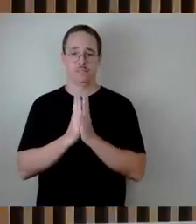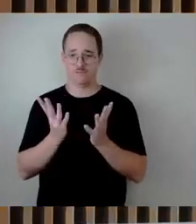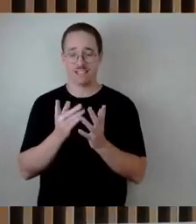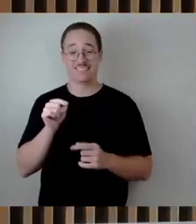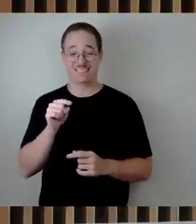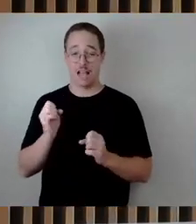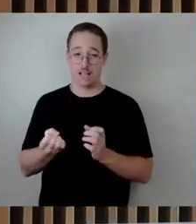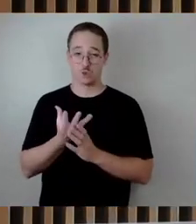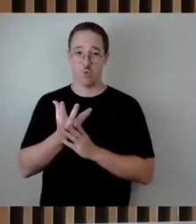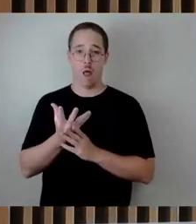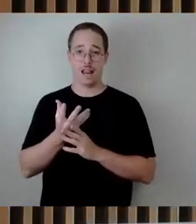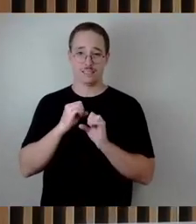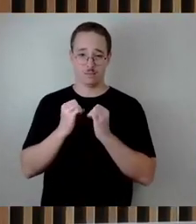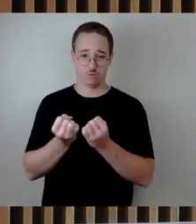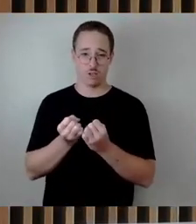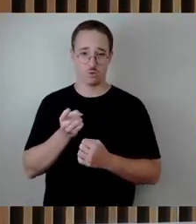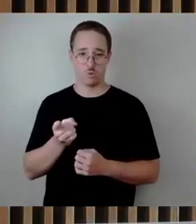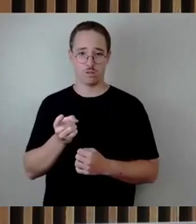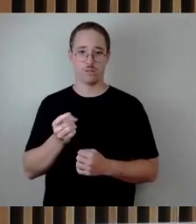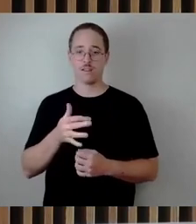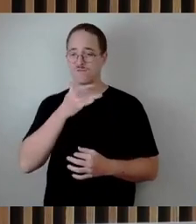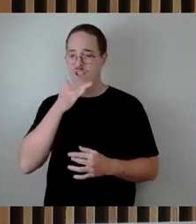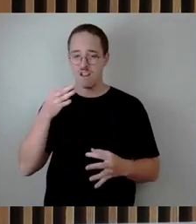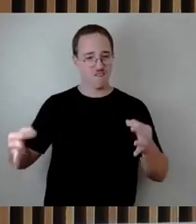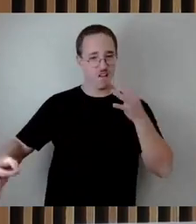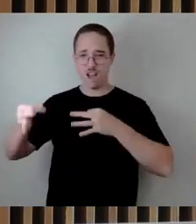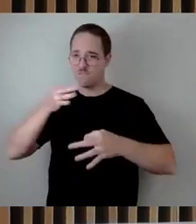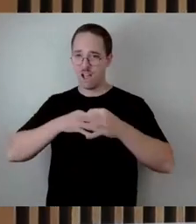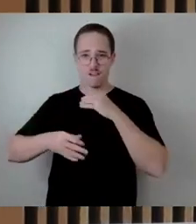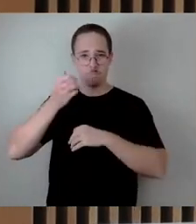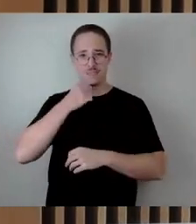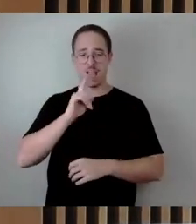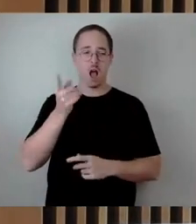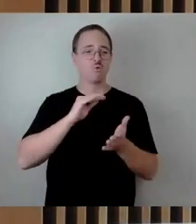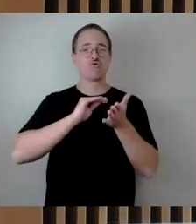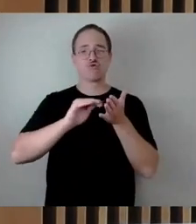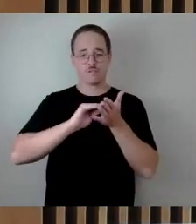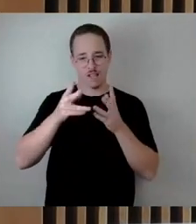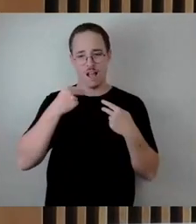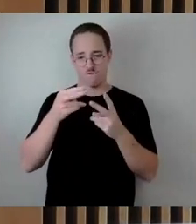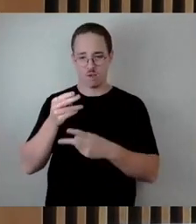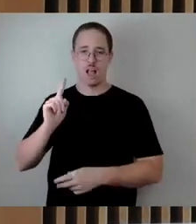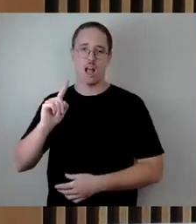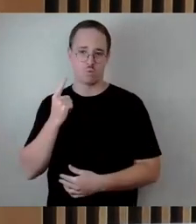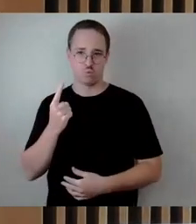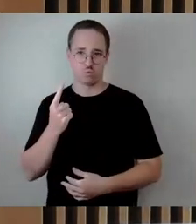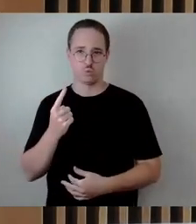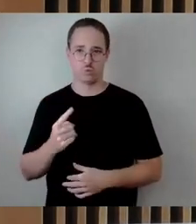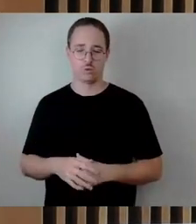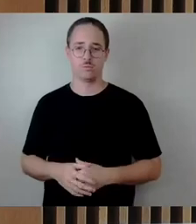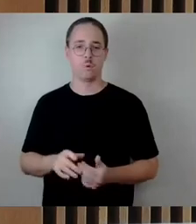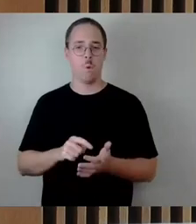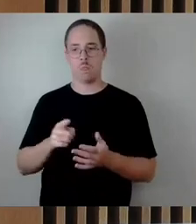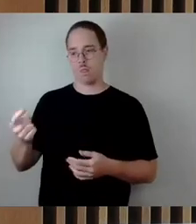dass die vielen gerichteten Fragen im Nachhinein wirklich schriftlich beantwortet werden, weil wir haben ja, das fing bei Herrn Böhm an,